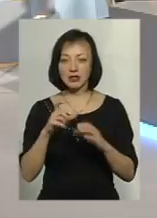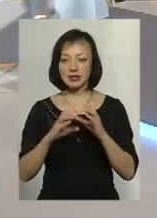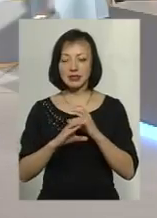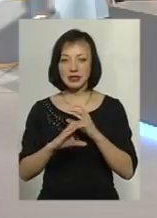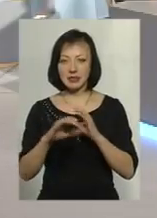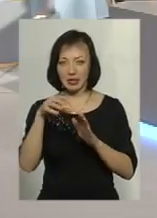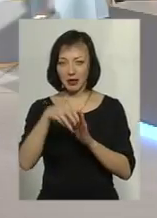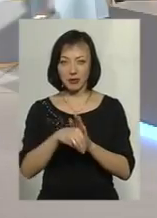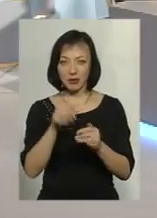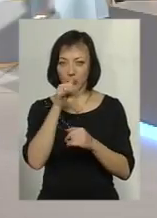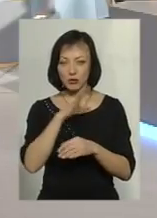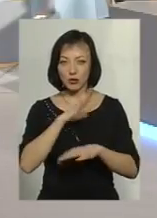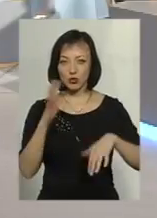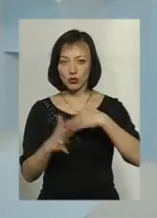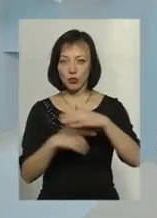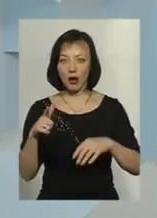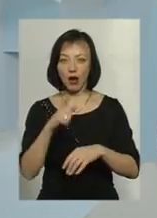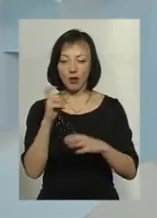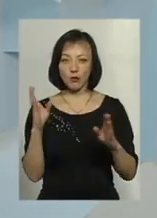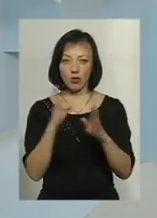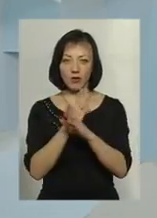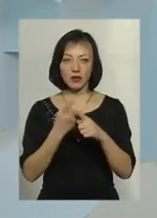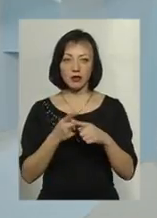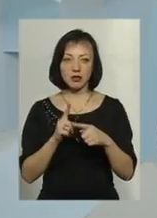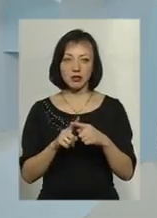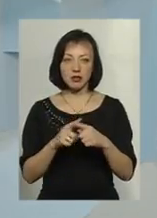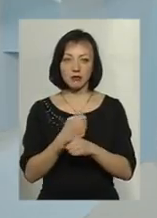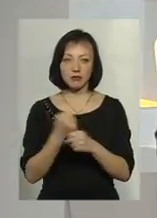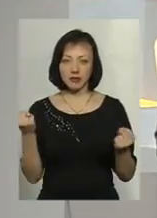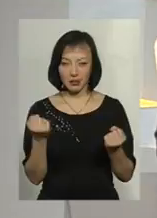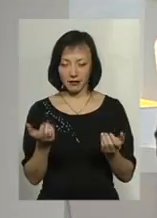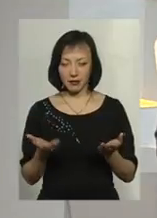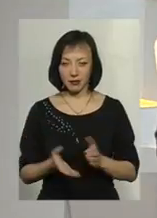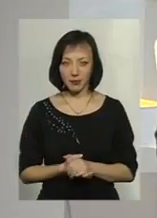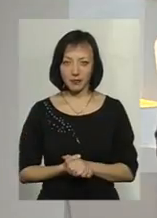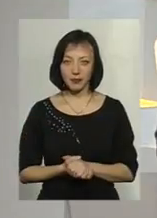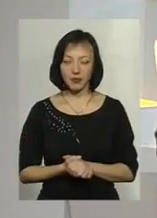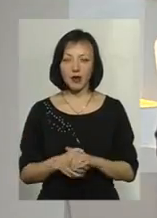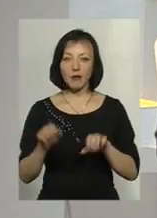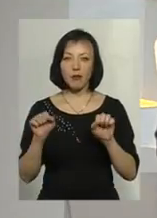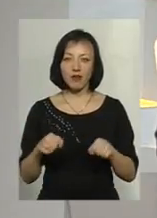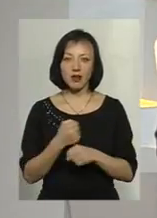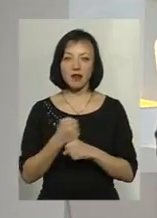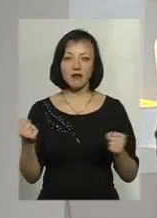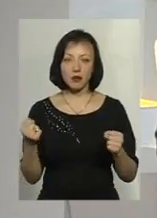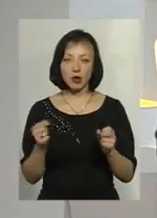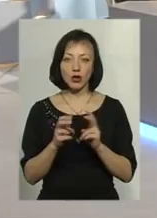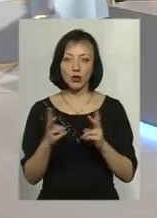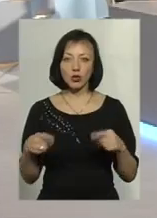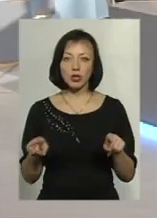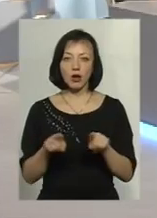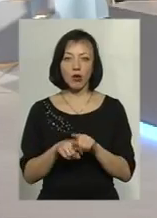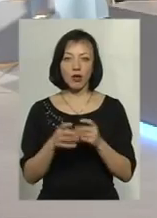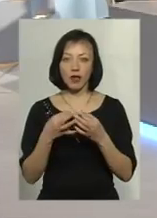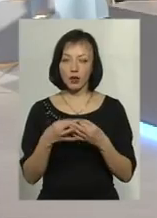може бути, тому що суміш газу з повітрям – це гримуча сміс. Це ймовірність вибуху. Ніхто такого не